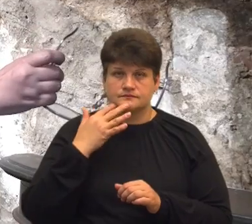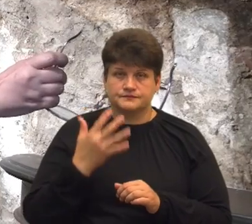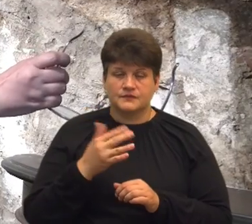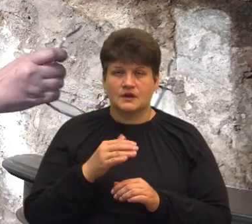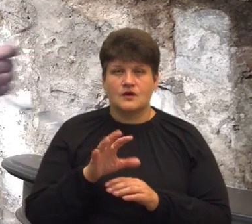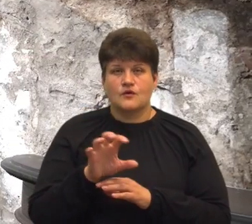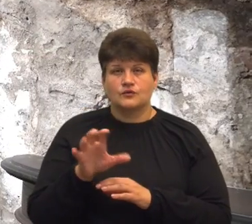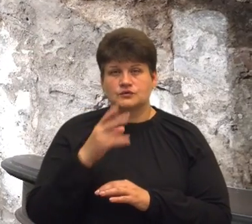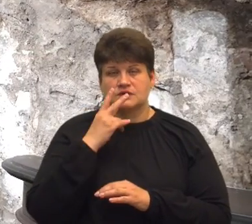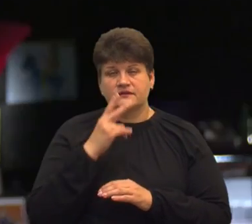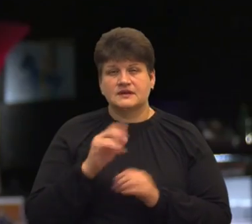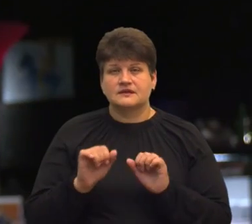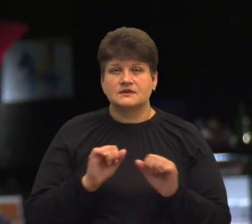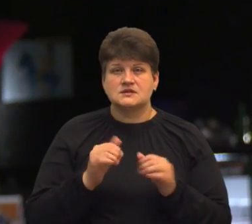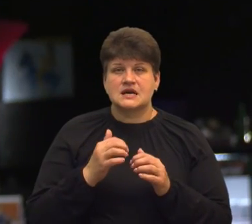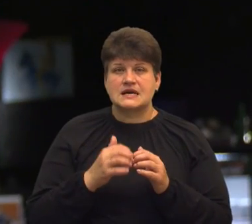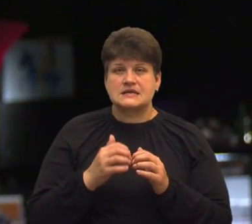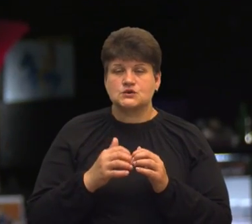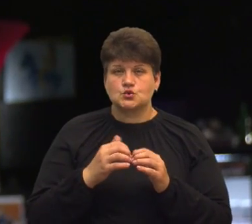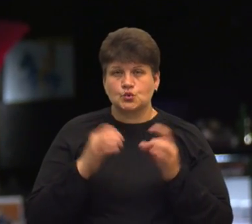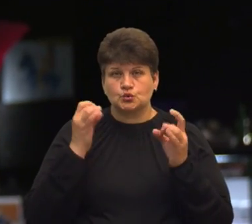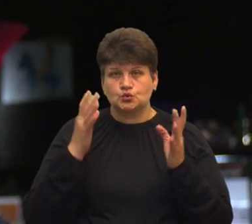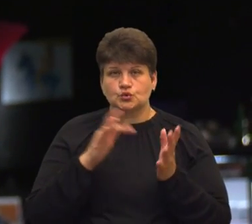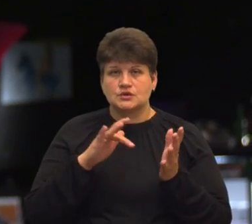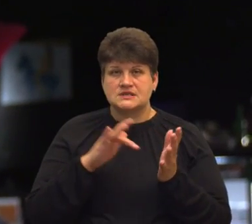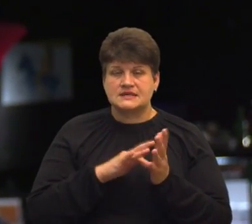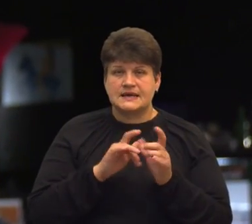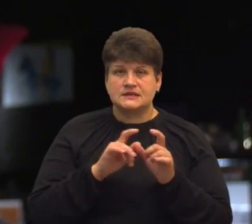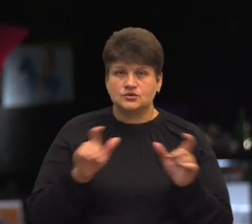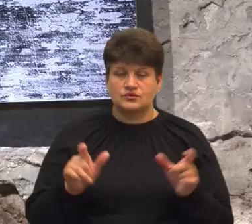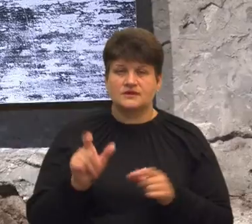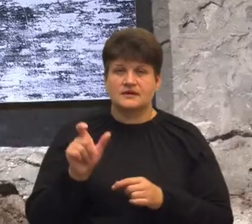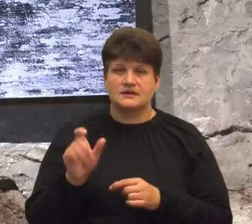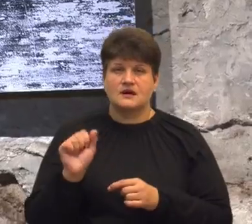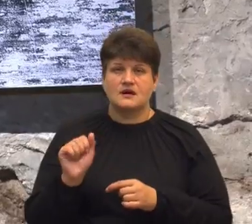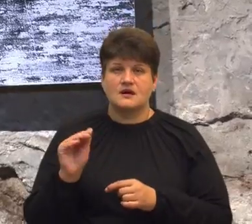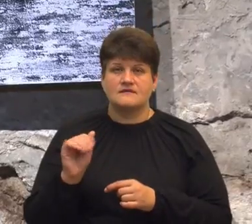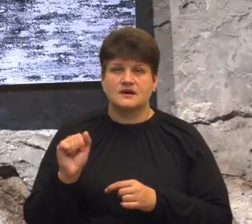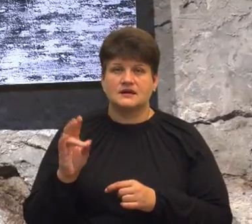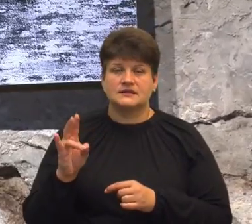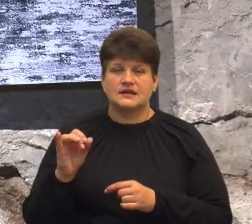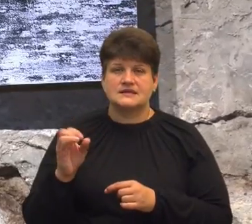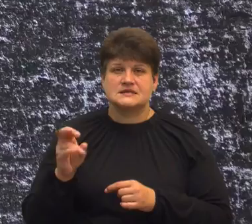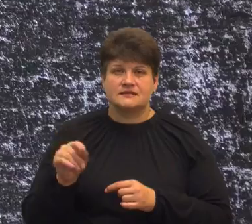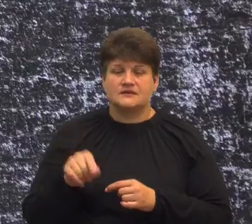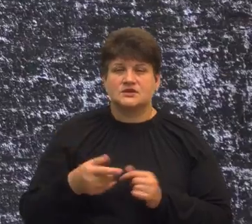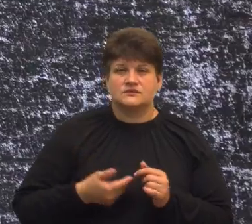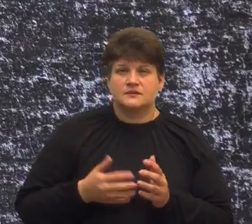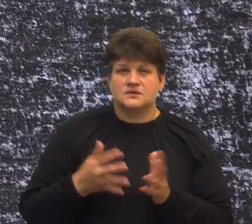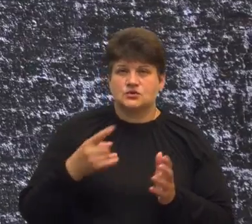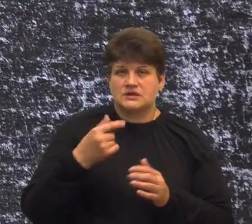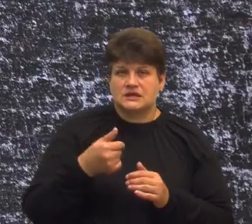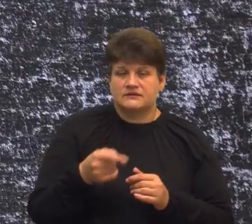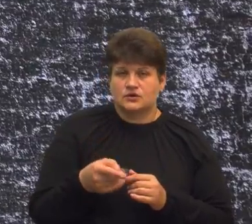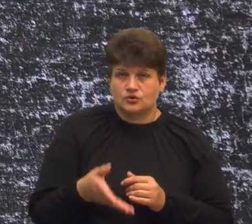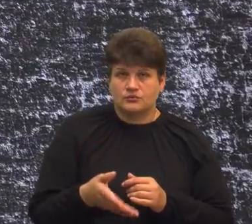керівниця Херсонського культурного центру Олена Афанасьєва. Жінка більше року живе в Тернополі. Розповідає, на що для неї схоже фото,